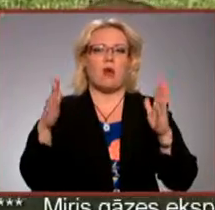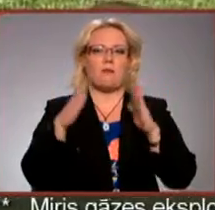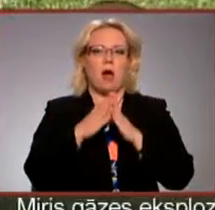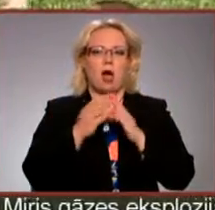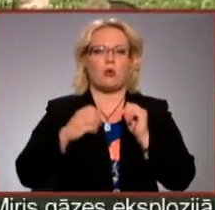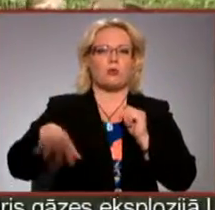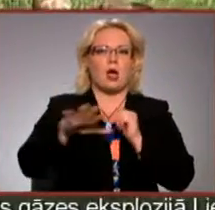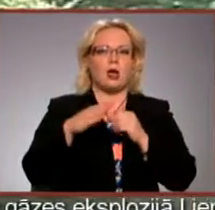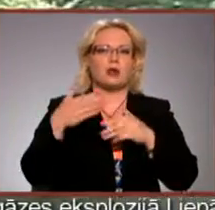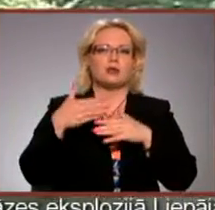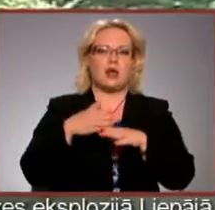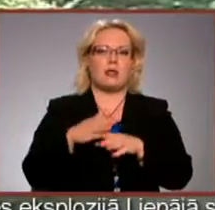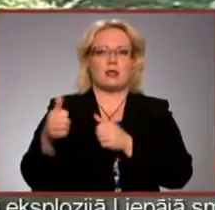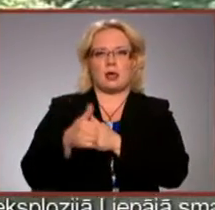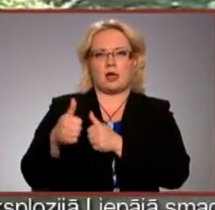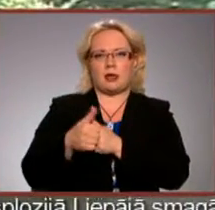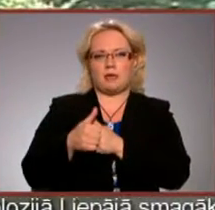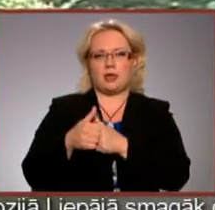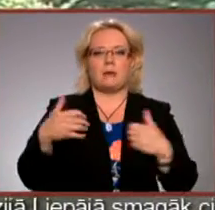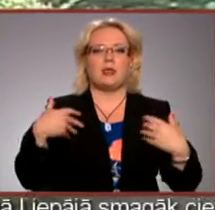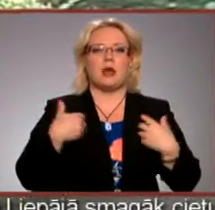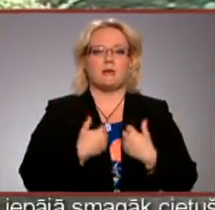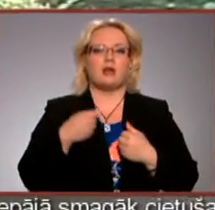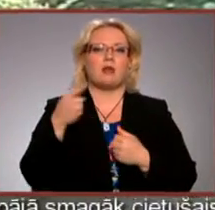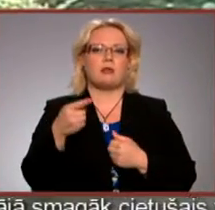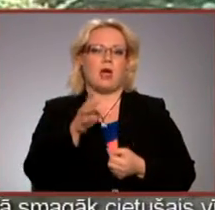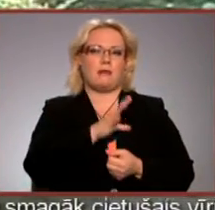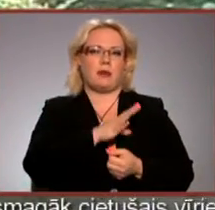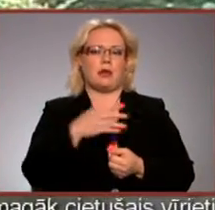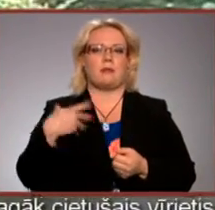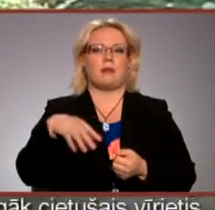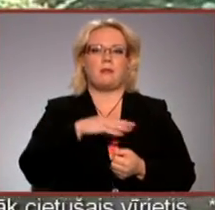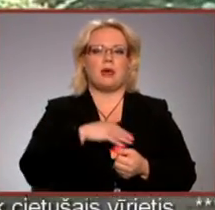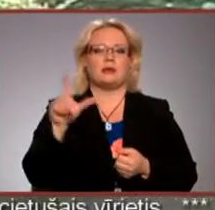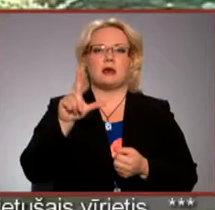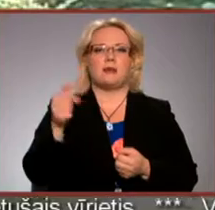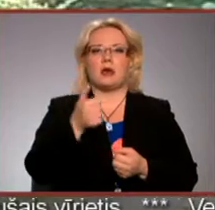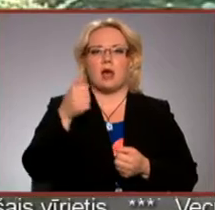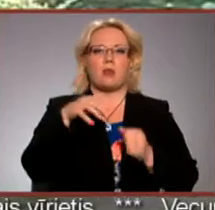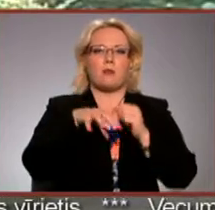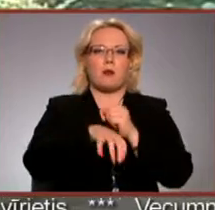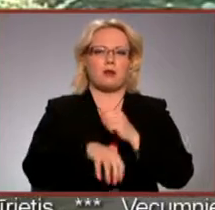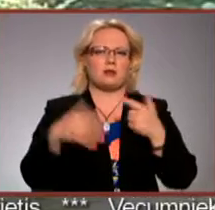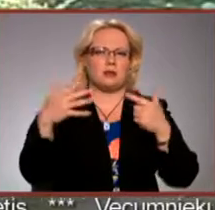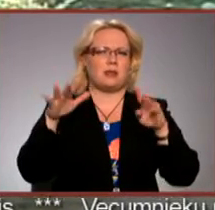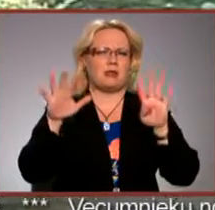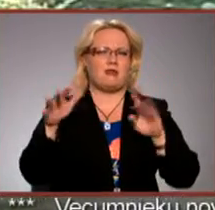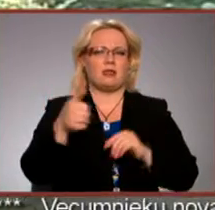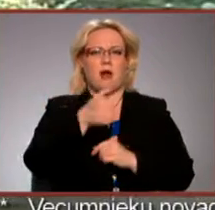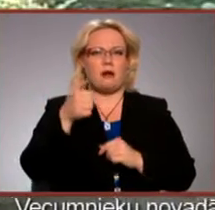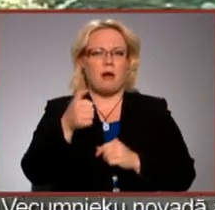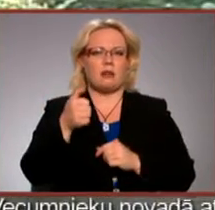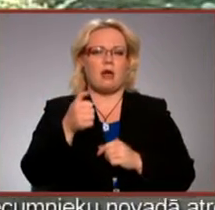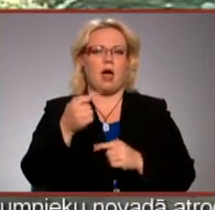dalīt ar kaimiņiem. Diemžēl tāds bija, bet mēs 70. gadu pašās beigās, 79. gadā,